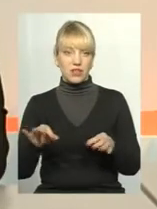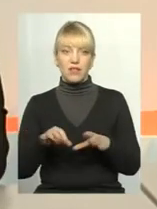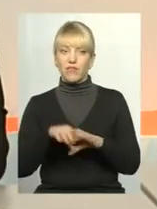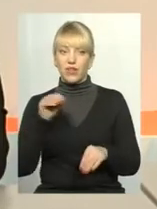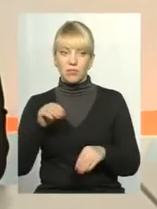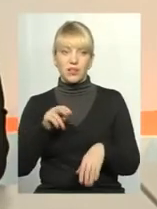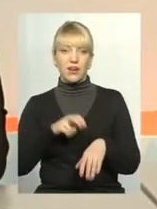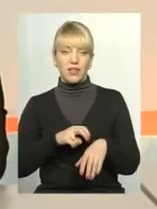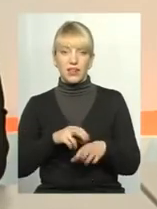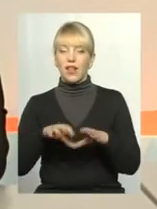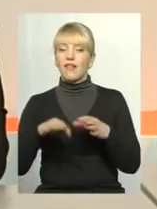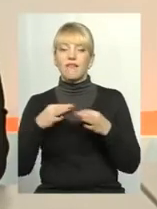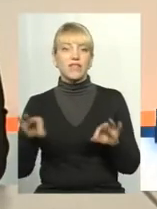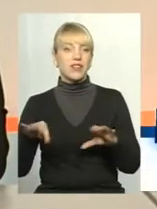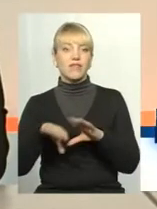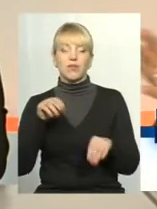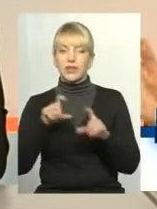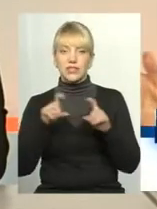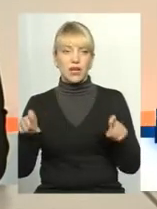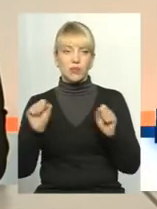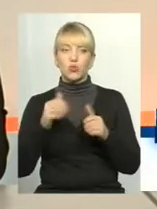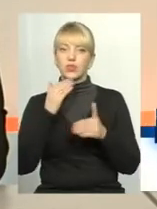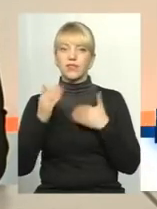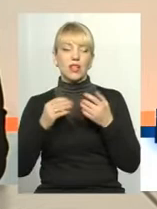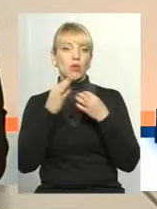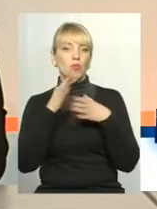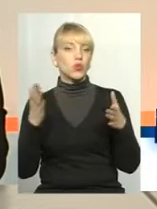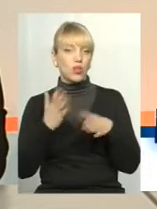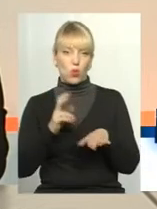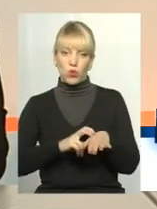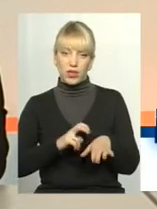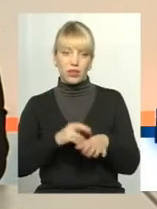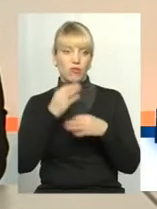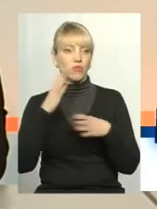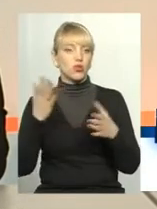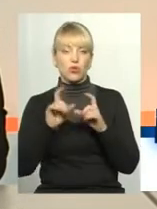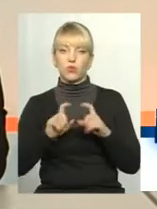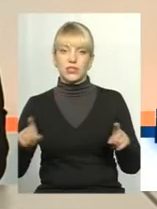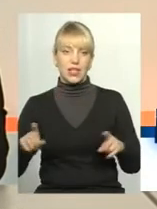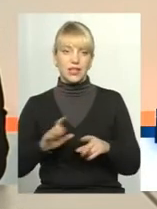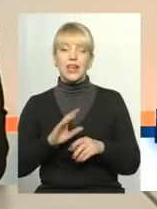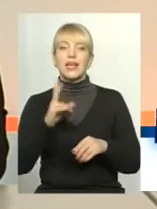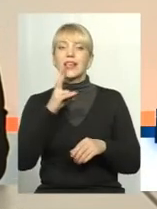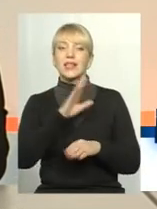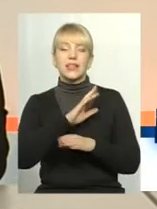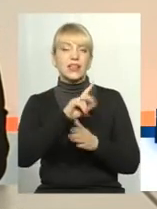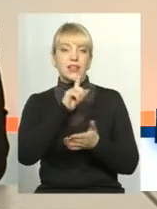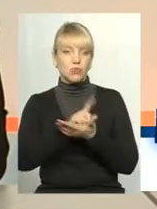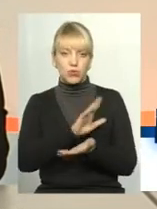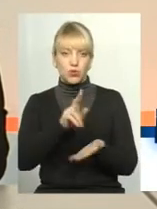вільний вибір закладу і може звертатися до будь-якого лікаря в будь-якому закладі, навіть не за місцем реєстрації.